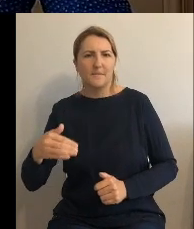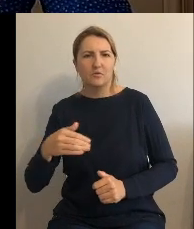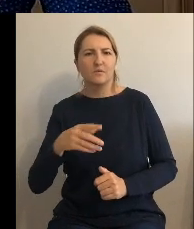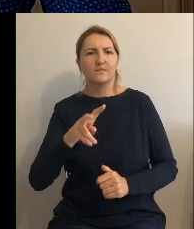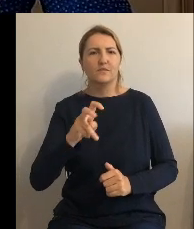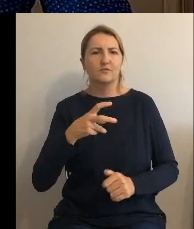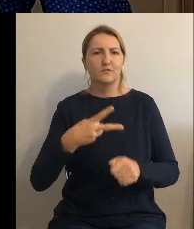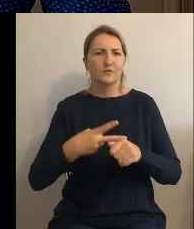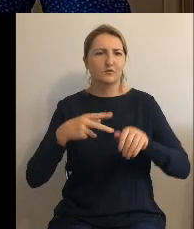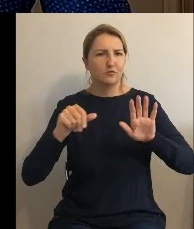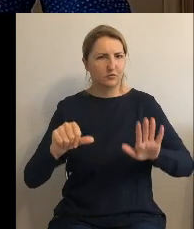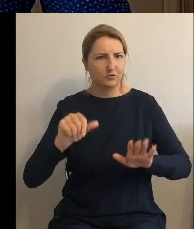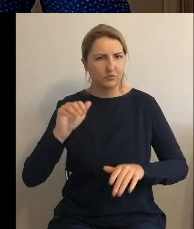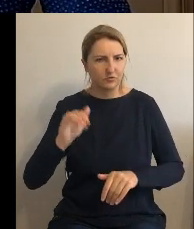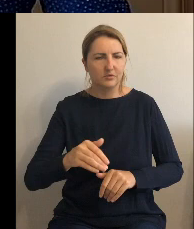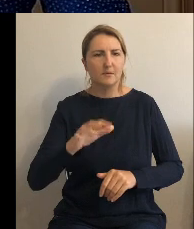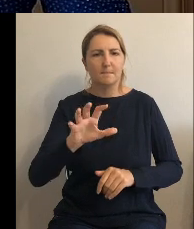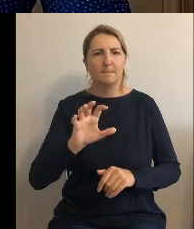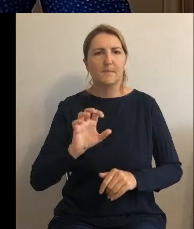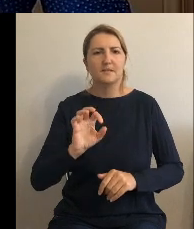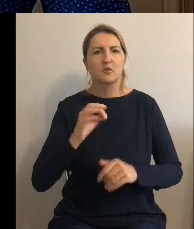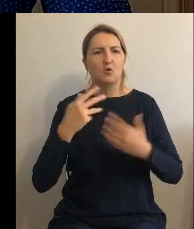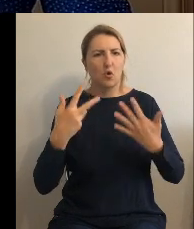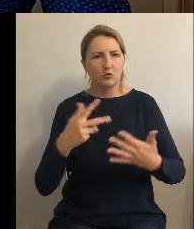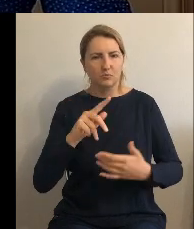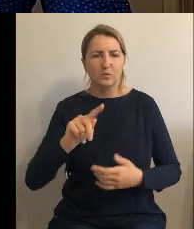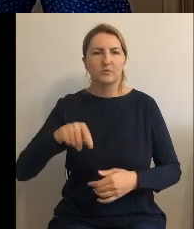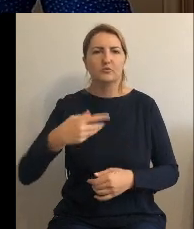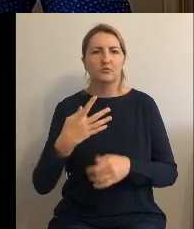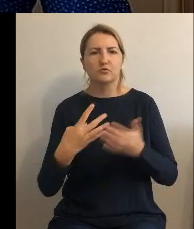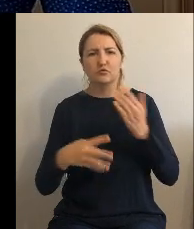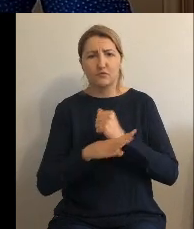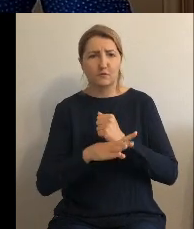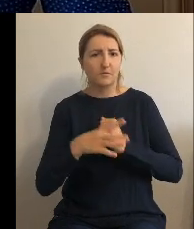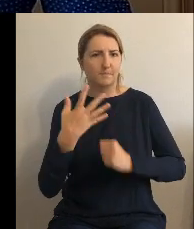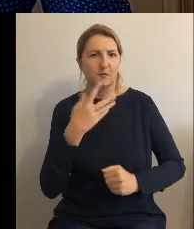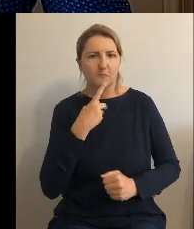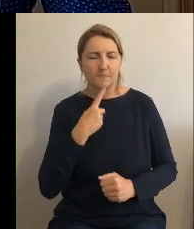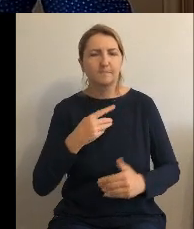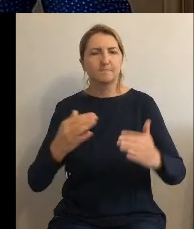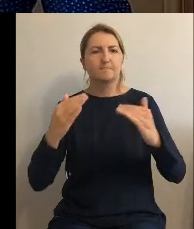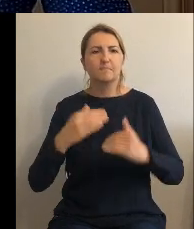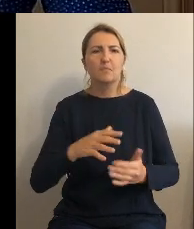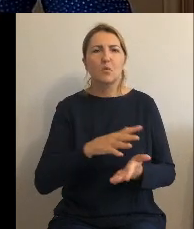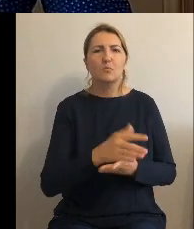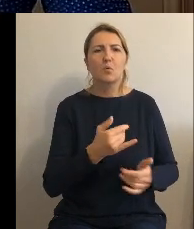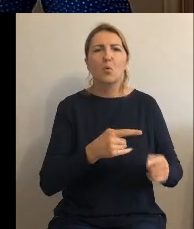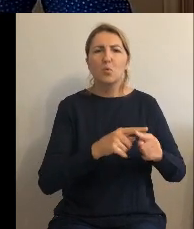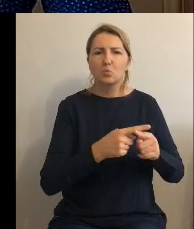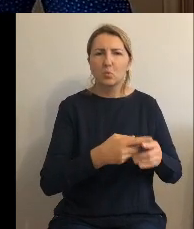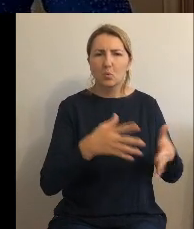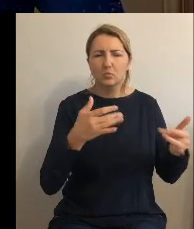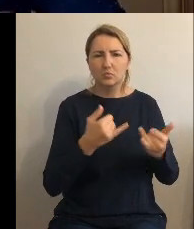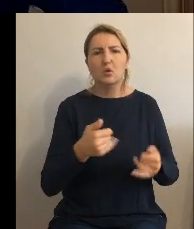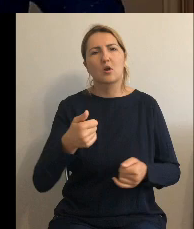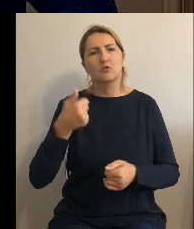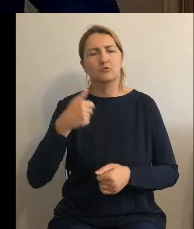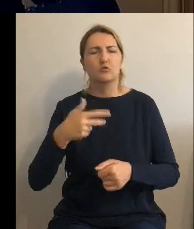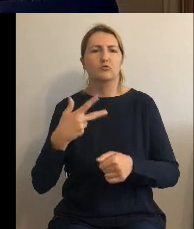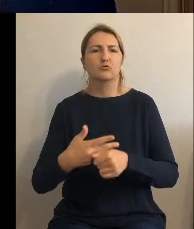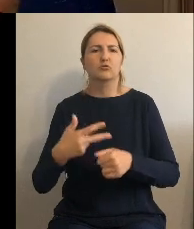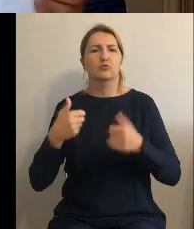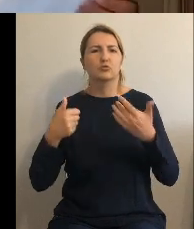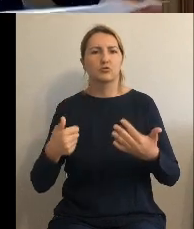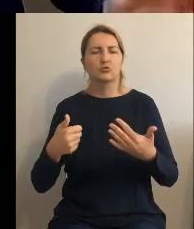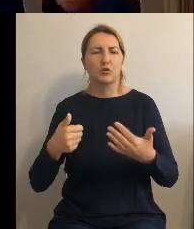508 zł i 95 groszy. Podpunkt e. Obsługa długu. 130 tys. zł. Zgodnie z załącznikiem numer 2 do